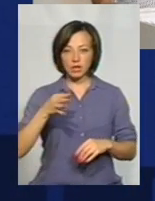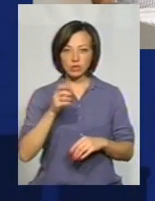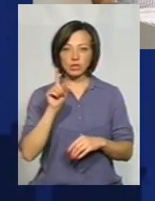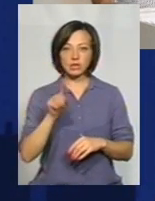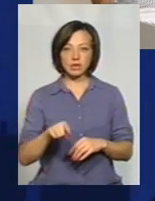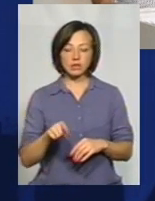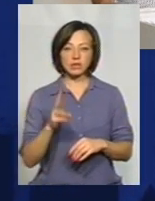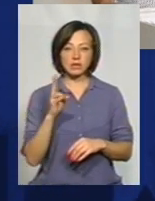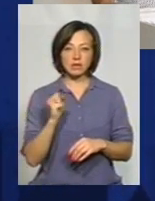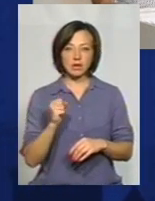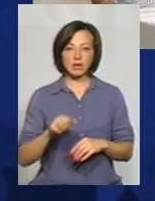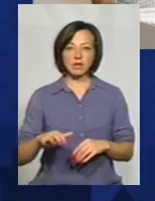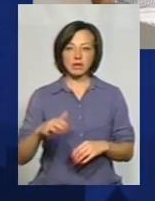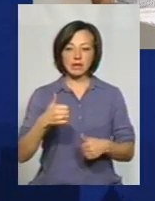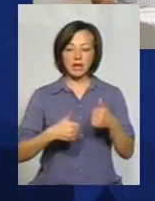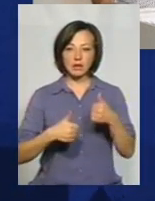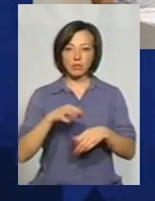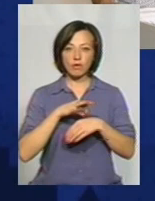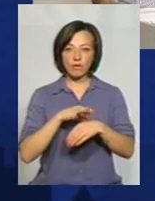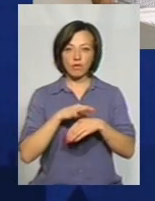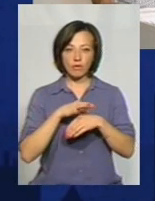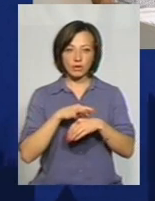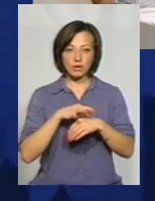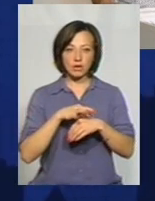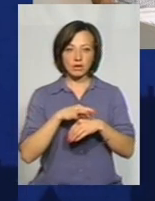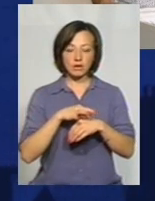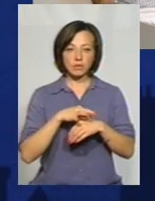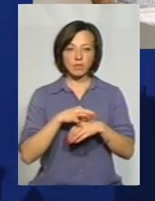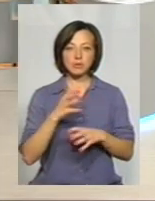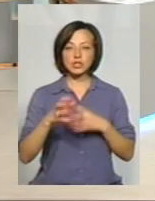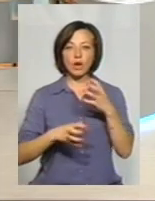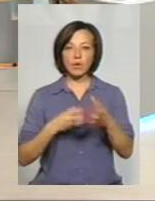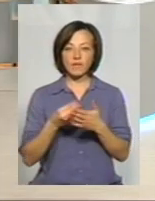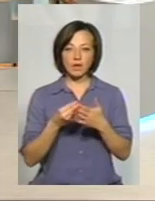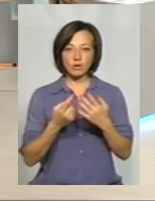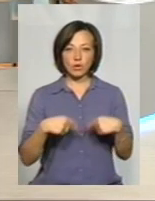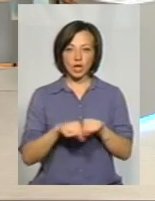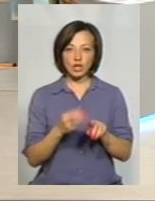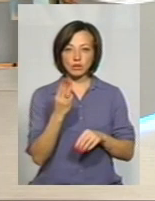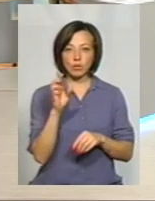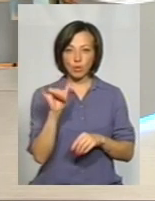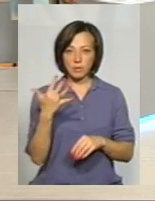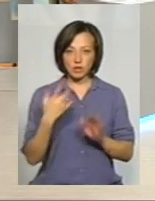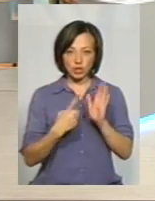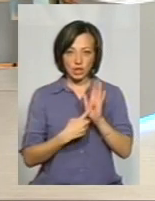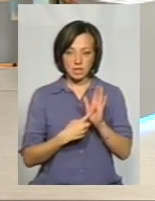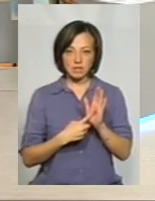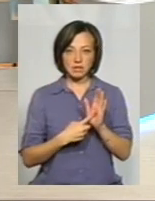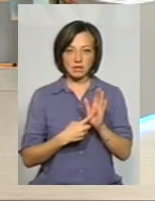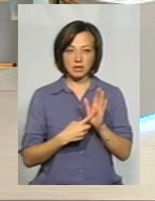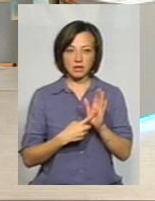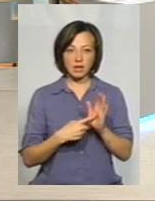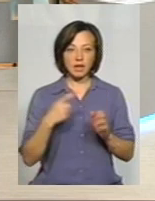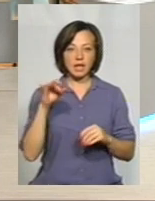на тендери, які проводили міжнародні фінансові організації. Скажіть, одразу уточню, а що ШБУ-56 саме вік,